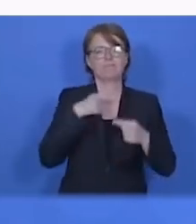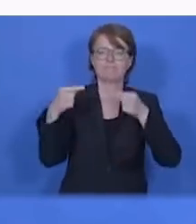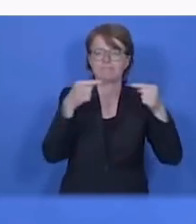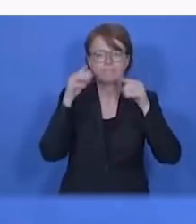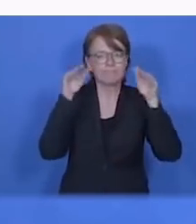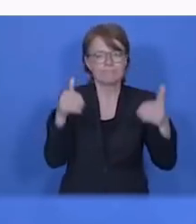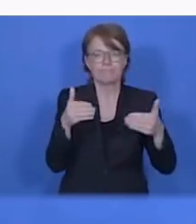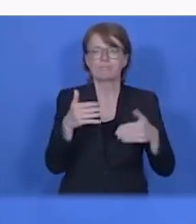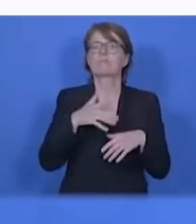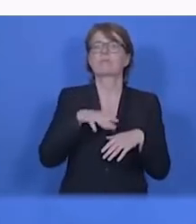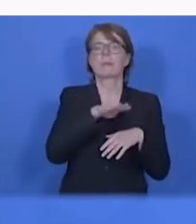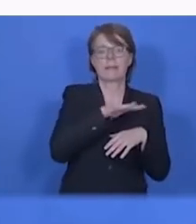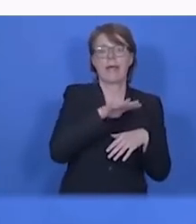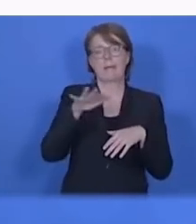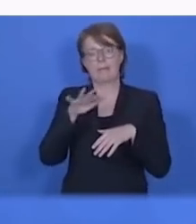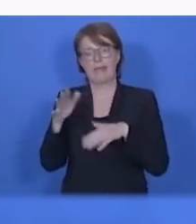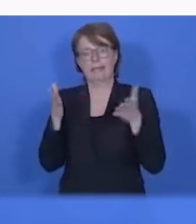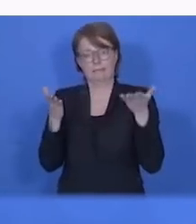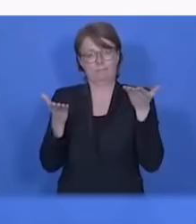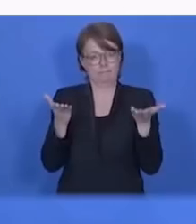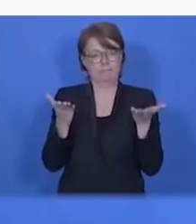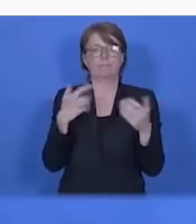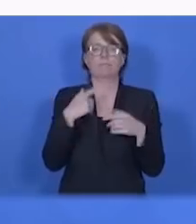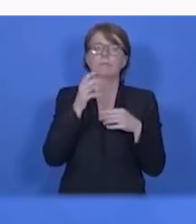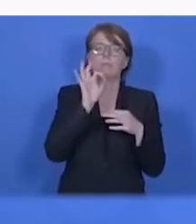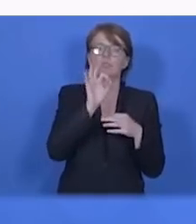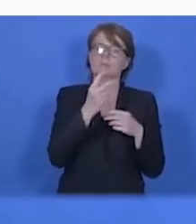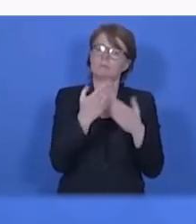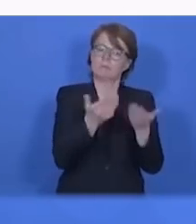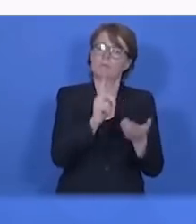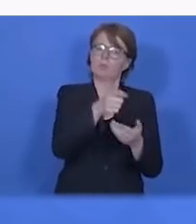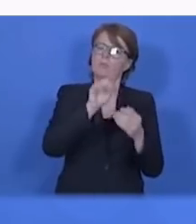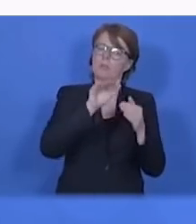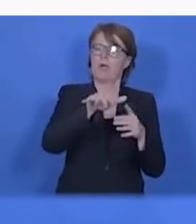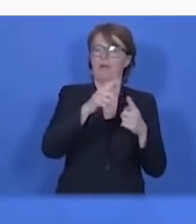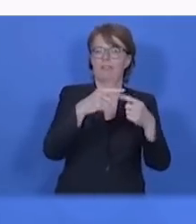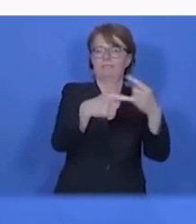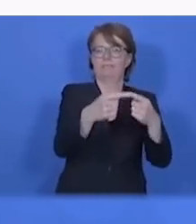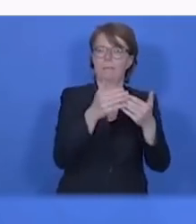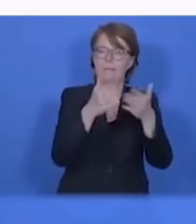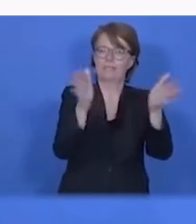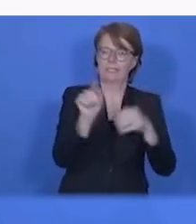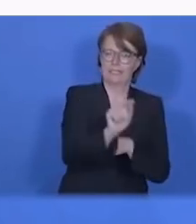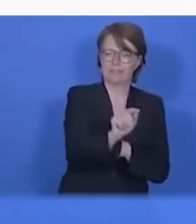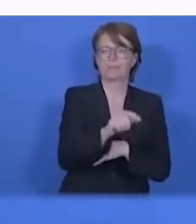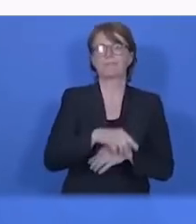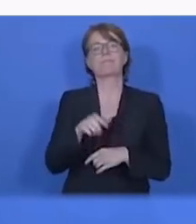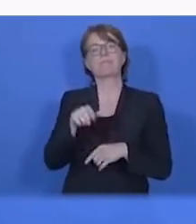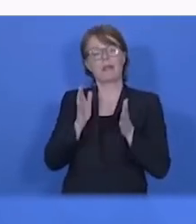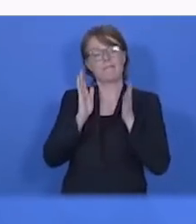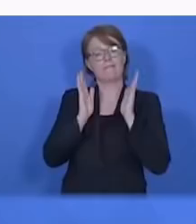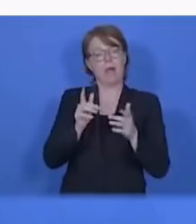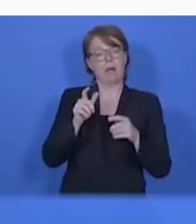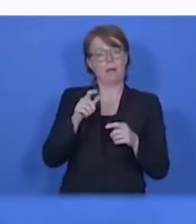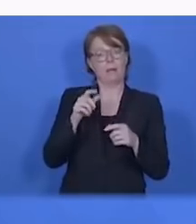آخر ویدیو شما میتونید صحبتهایی که من الان دقیقا گفتن رو از دوان خانوم مرکل هم بشنوید دوستان عزیز یک بار دیگه در